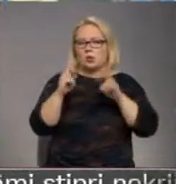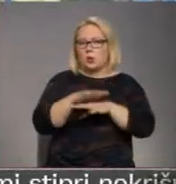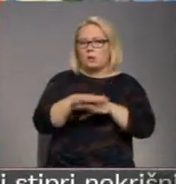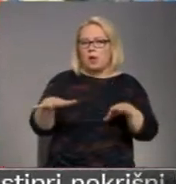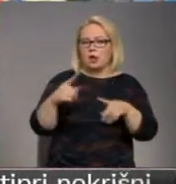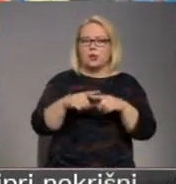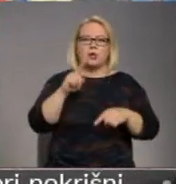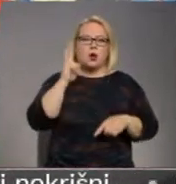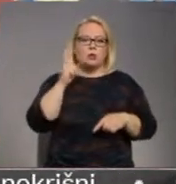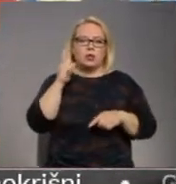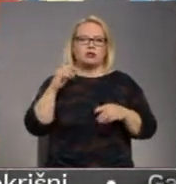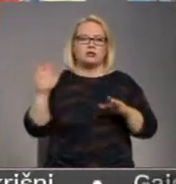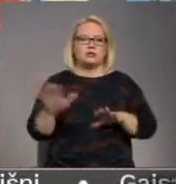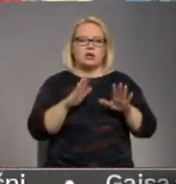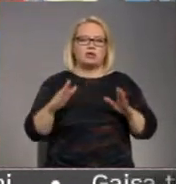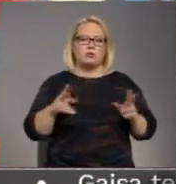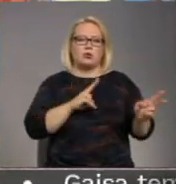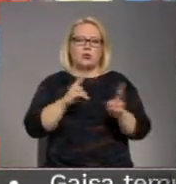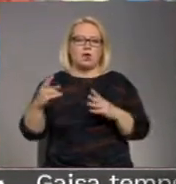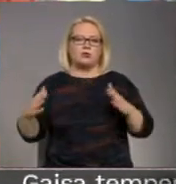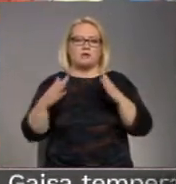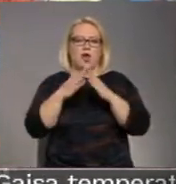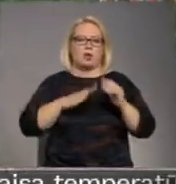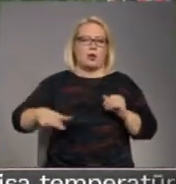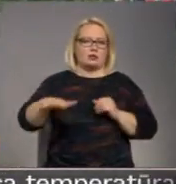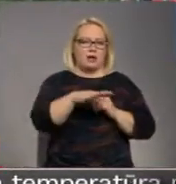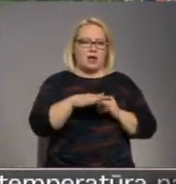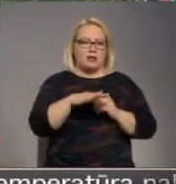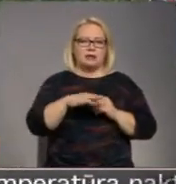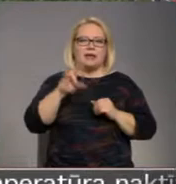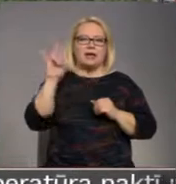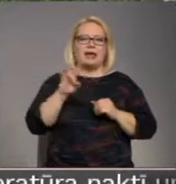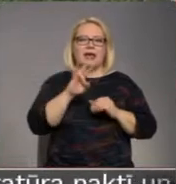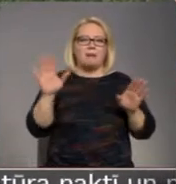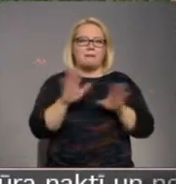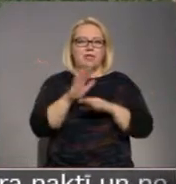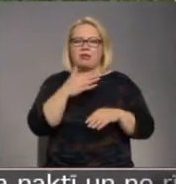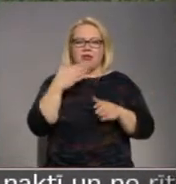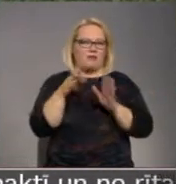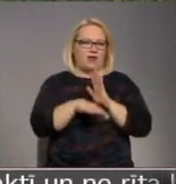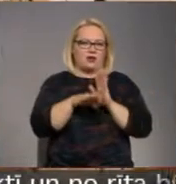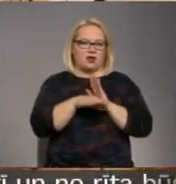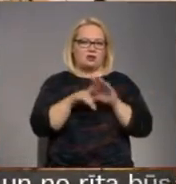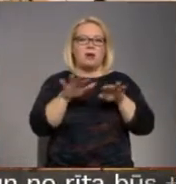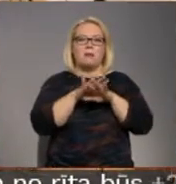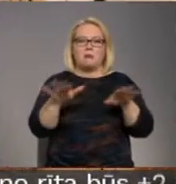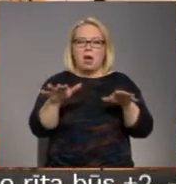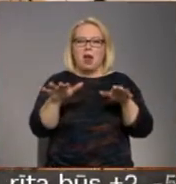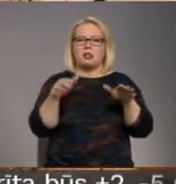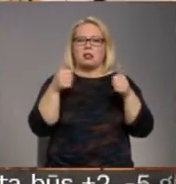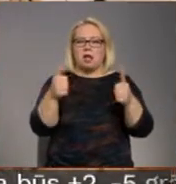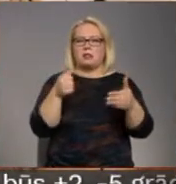un jauniešu dziesmu un deju svētkais strādas. Himna nēsot dziedātājiem vienkārša, bet bērni labi ar to tikuši galā,